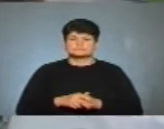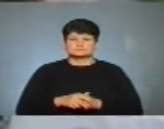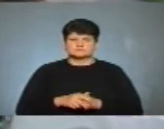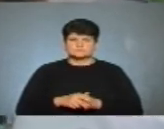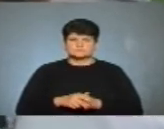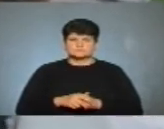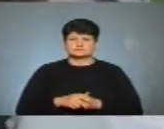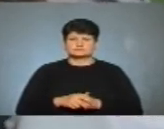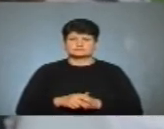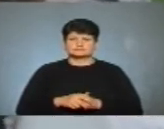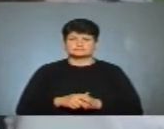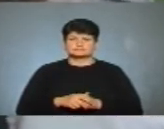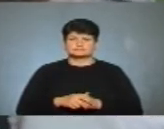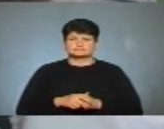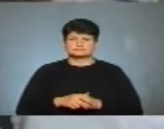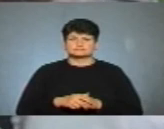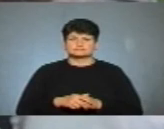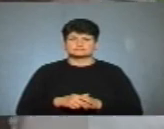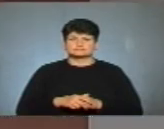новини на Суспільному, Тернопіль.